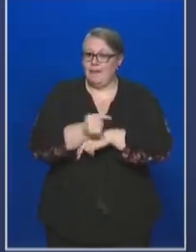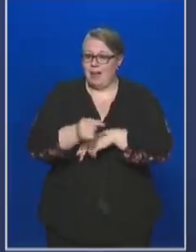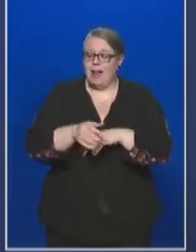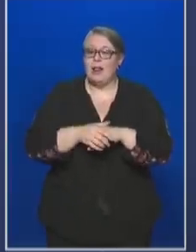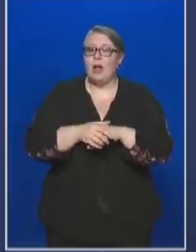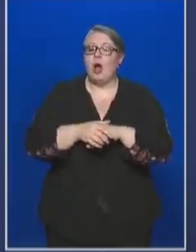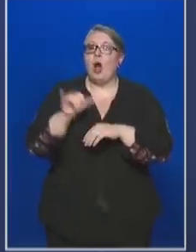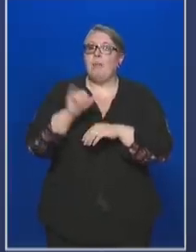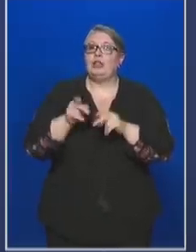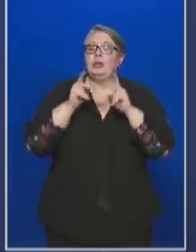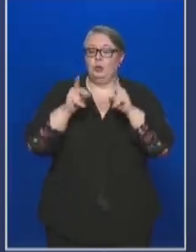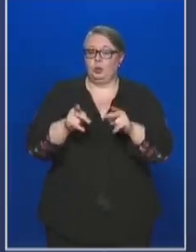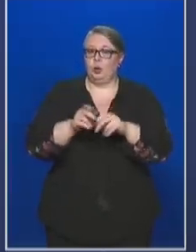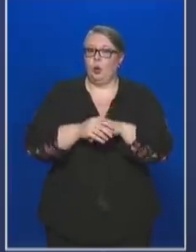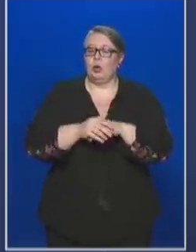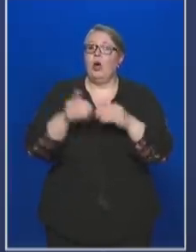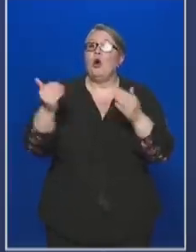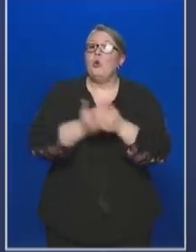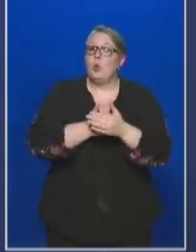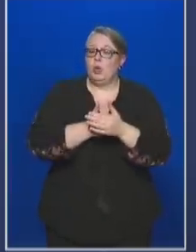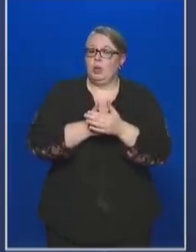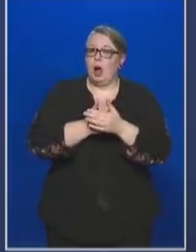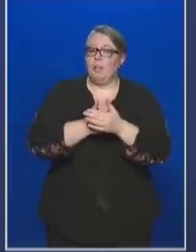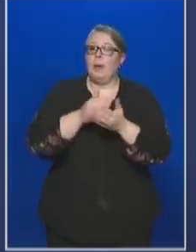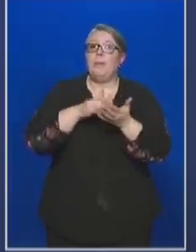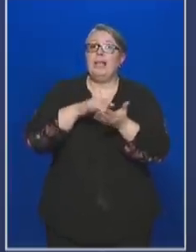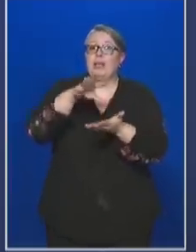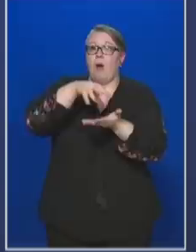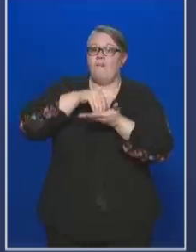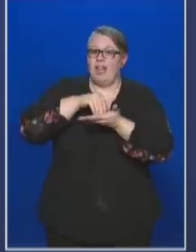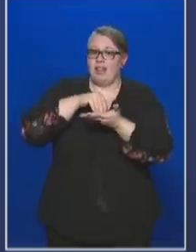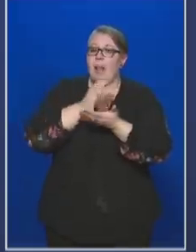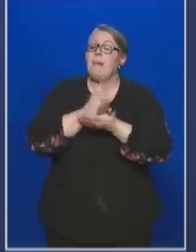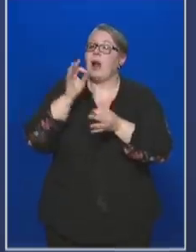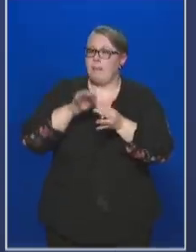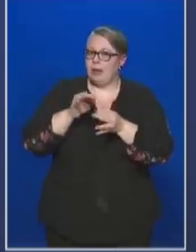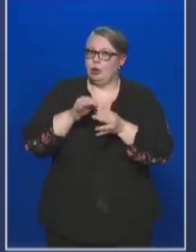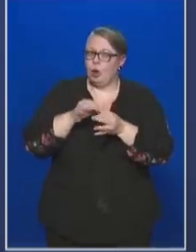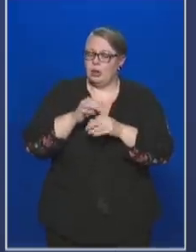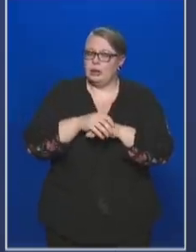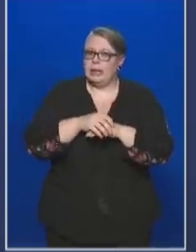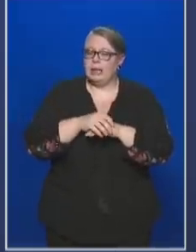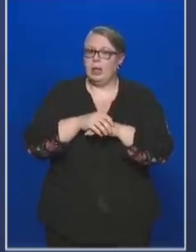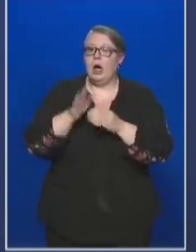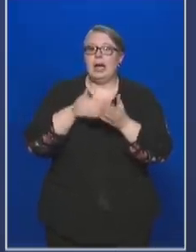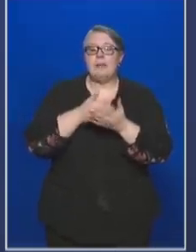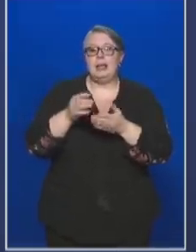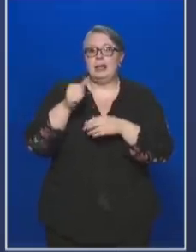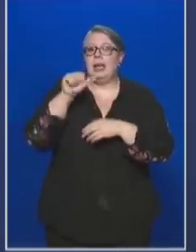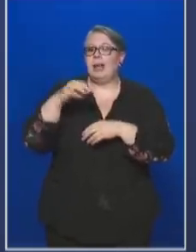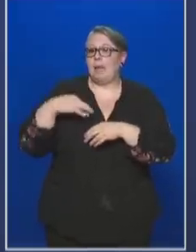a Pesti úton az újabb mintavételezést a Nemzeti